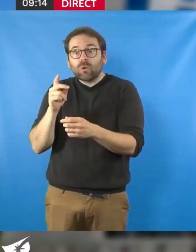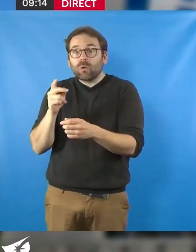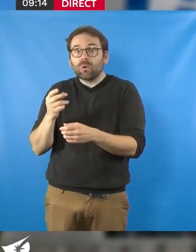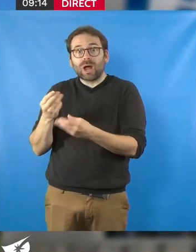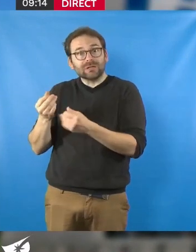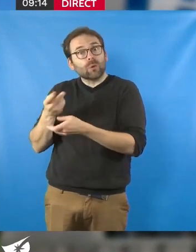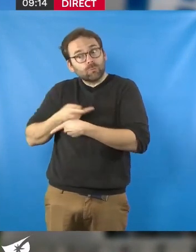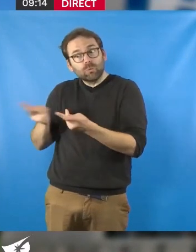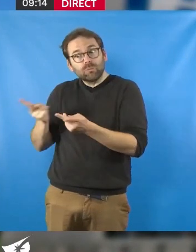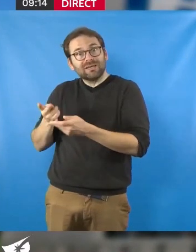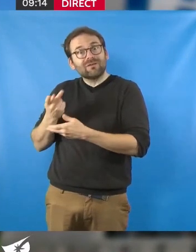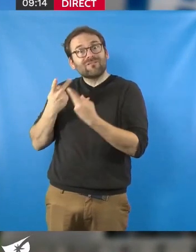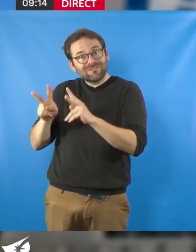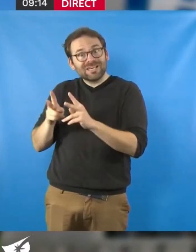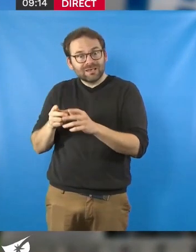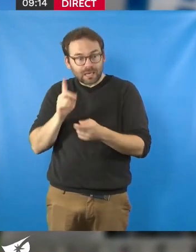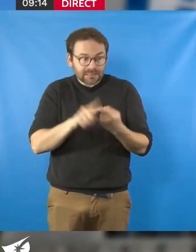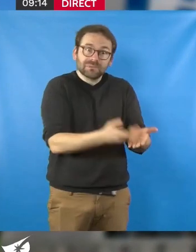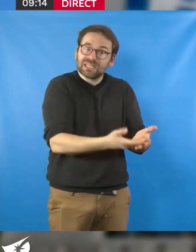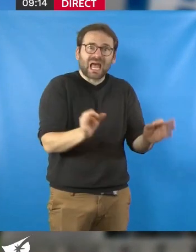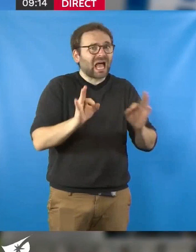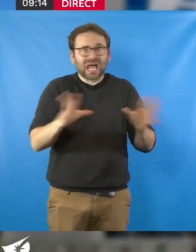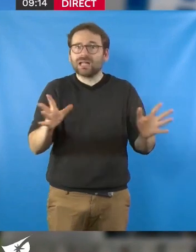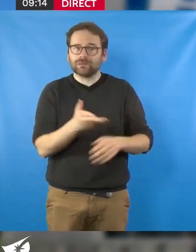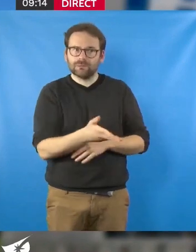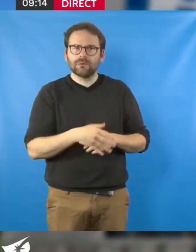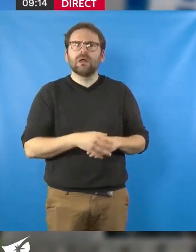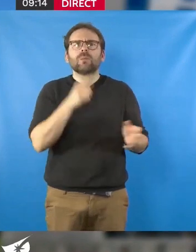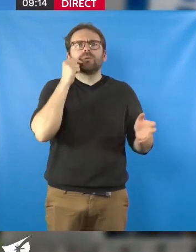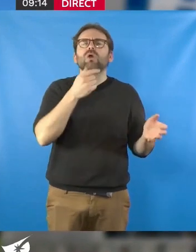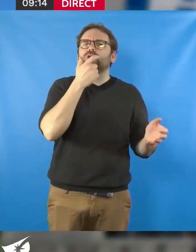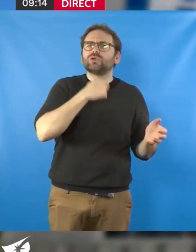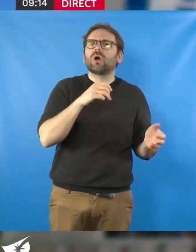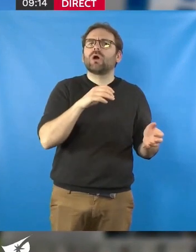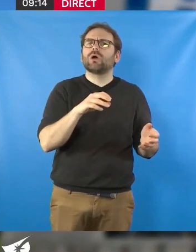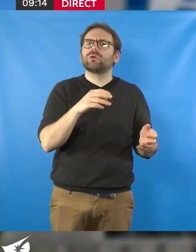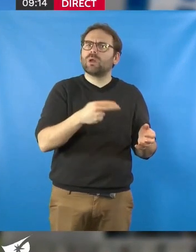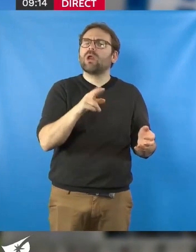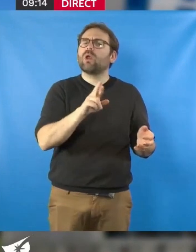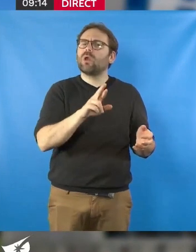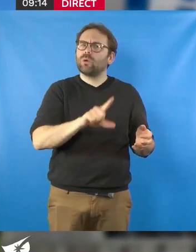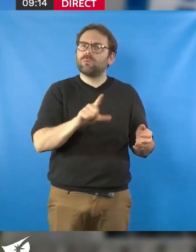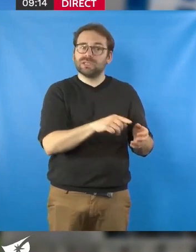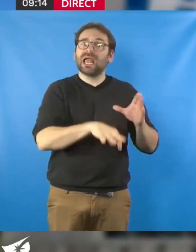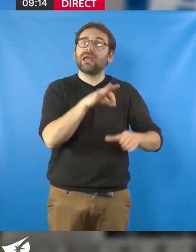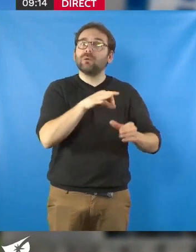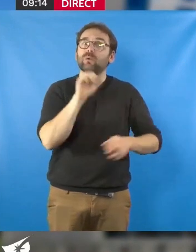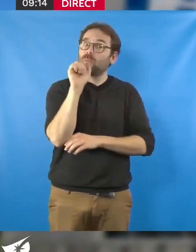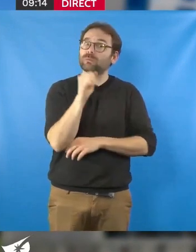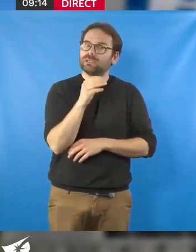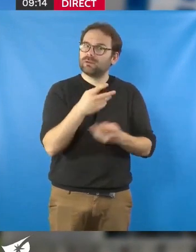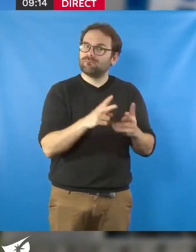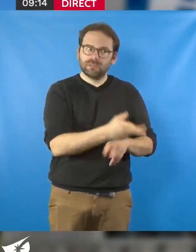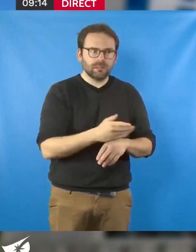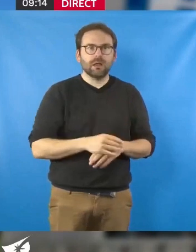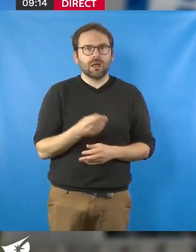qui est en cause. M. Jean-Noël Lebossé, élu communiste de cette commune, n'a pas eu bien évidemment d